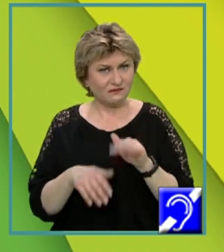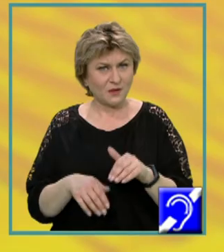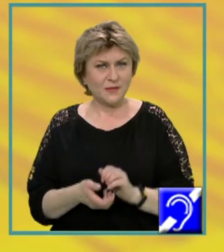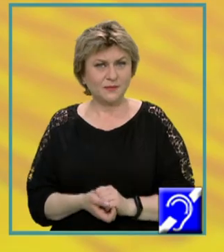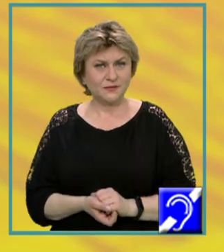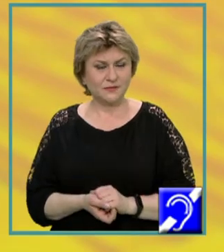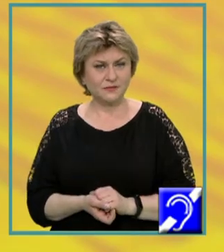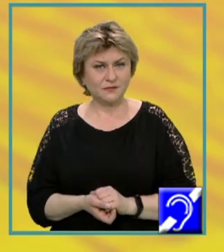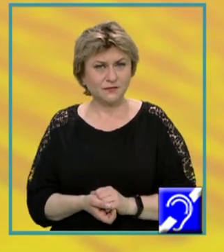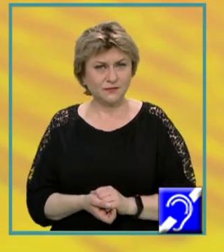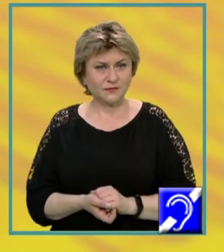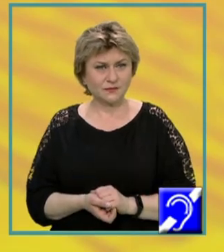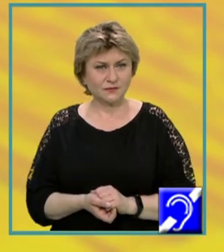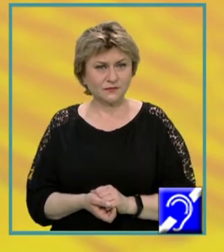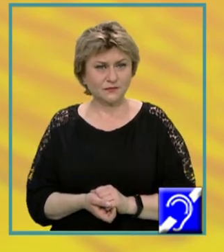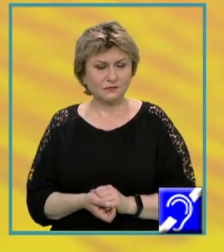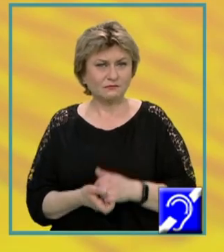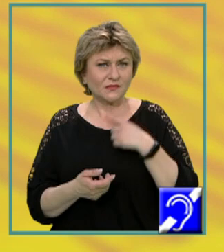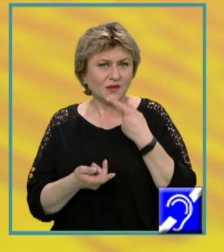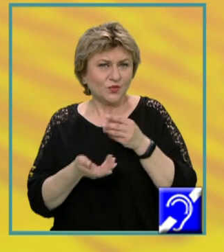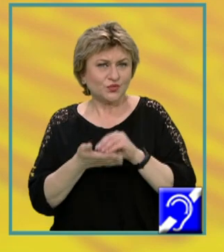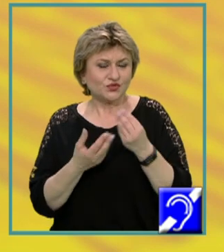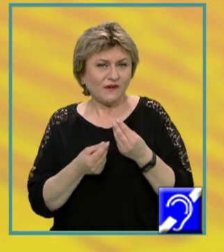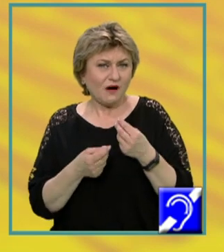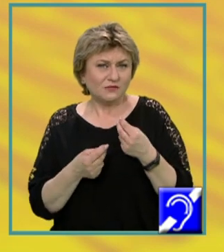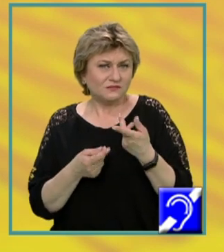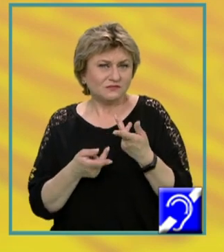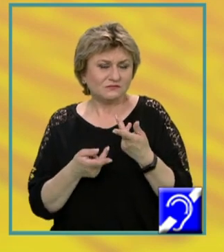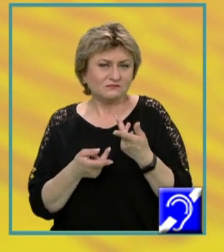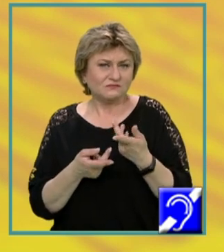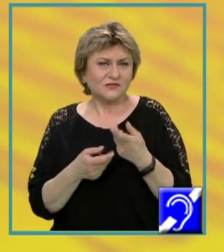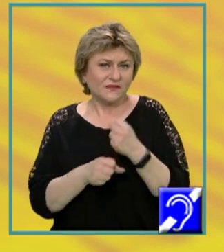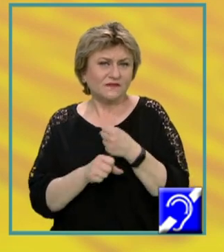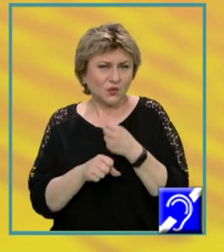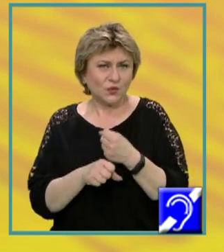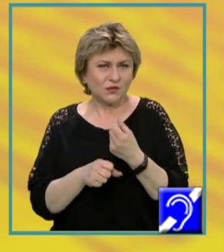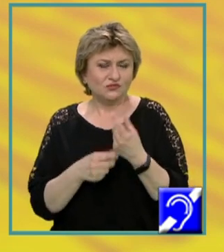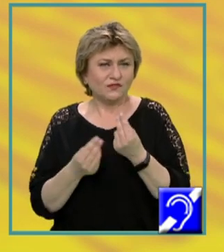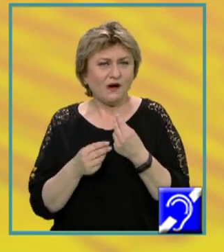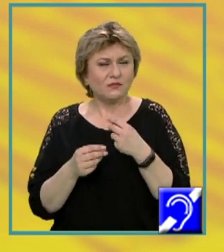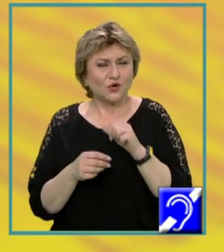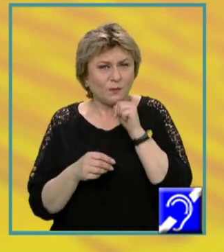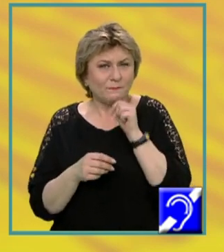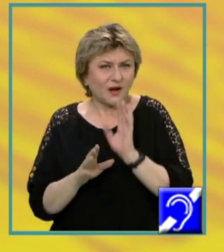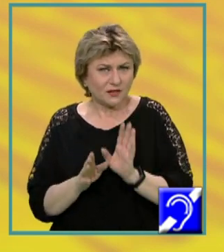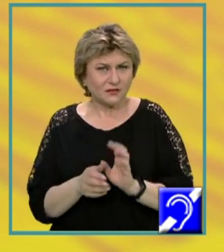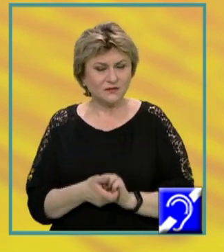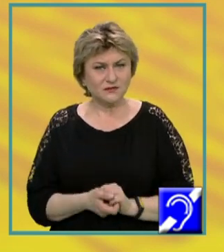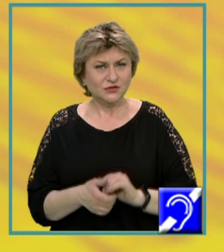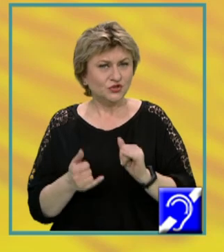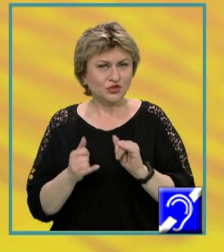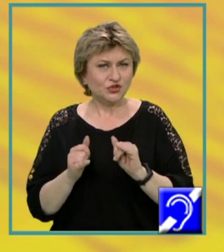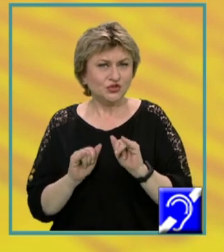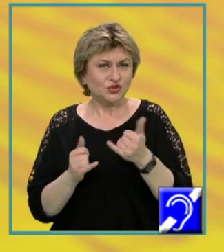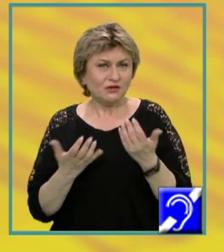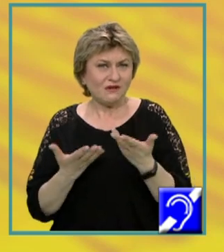de implementat operații de o anumită complexitate și care au